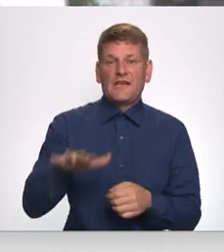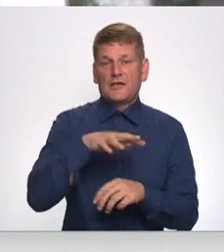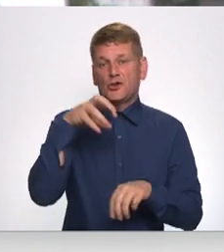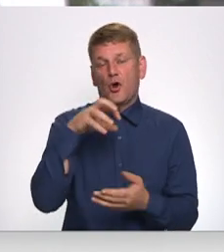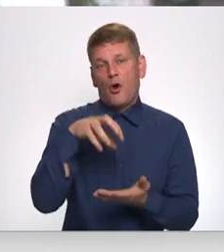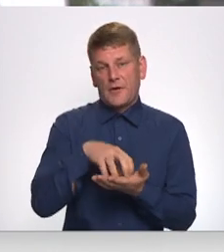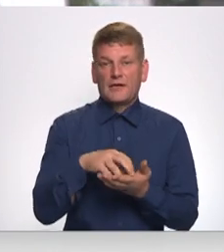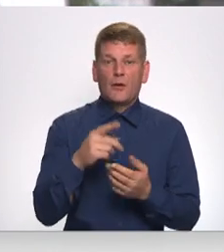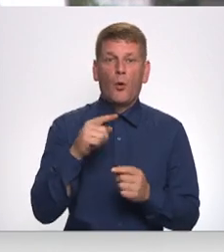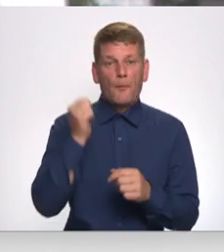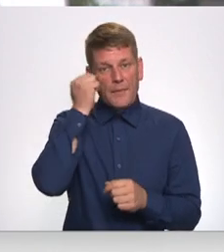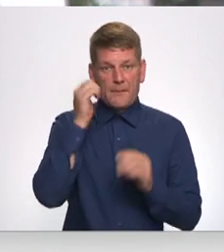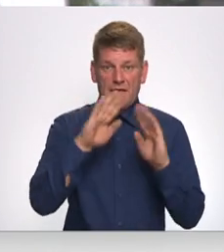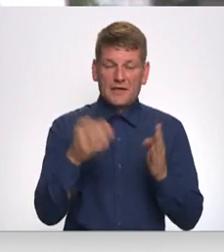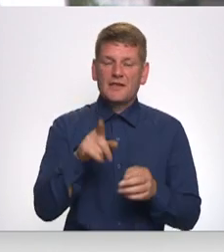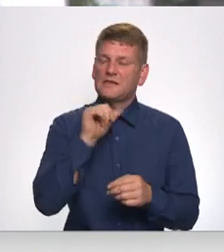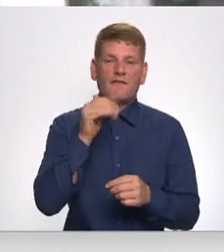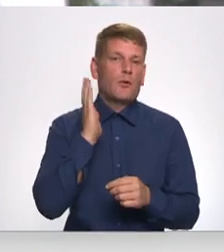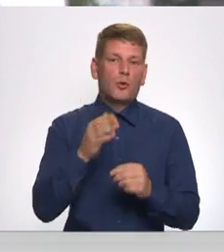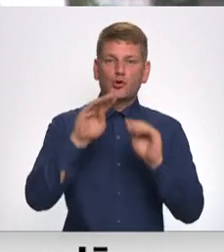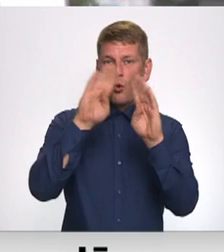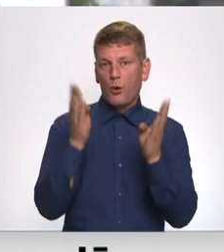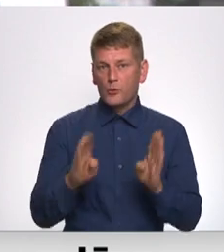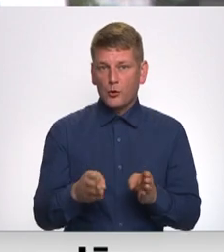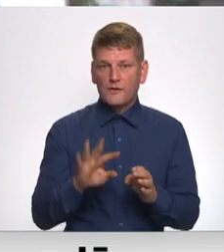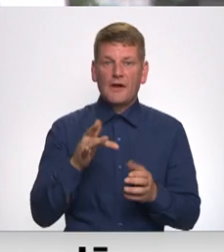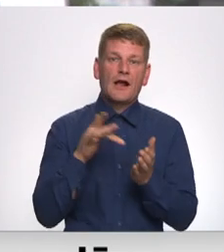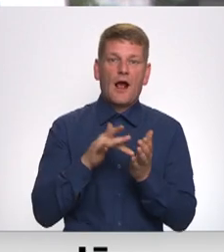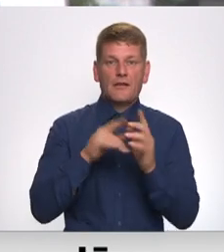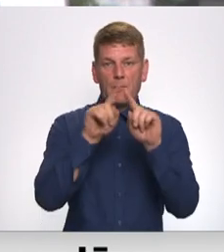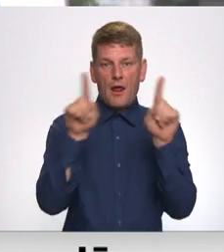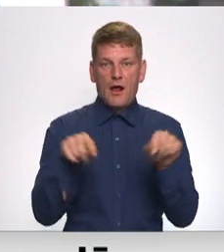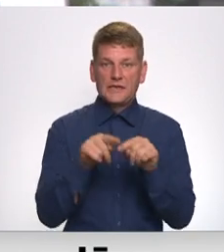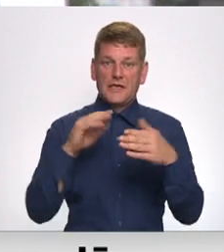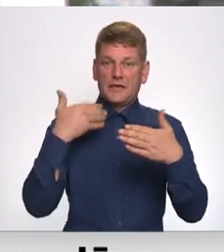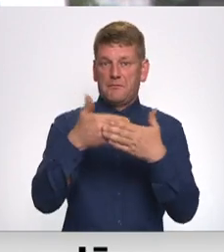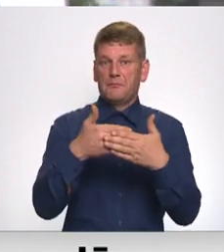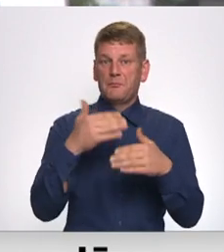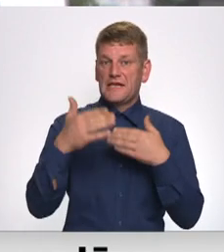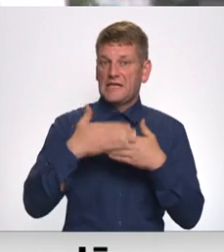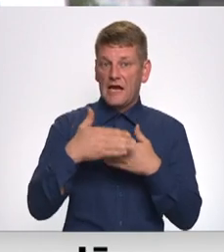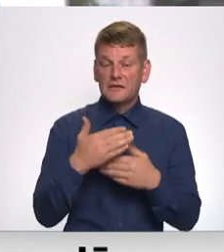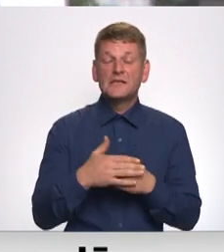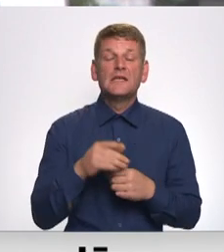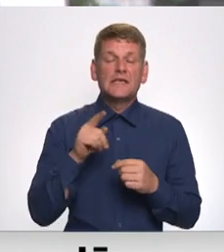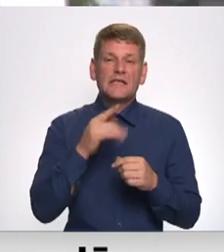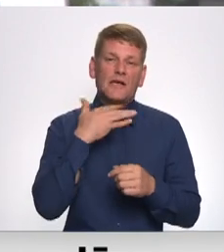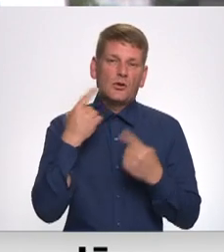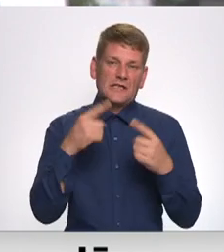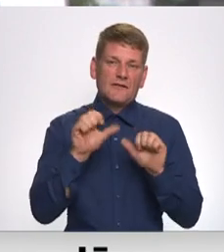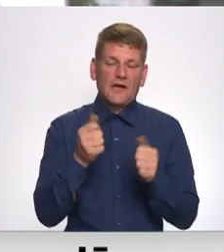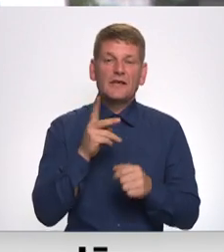Tas nevar būt tikai skulptūras vai tikai kāda plāksnīta pie sienas ir daudz citi veidi, kā